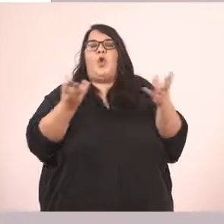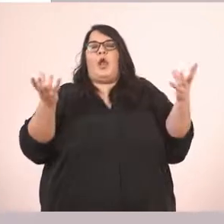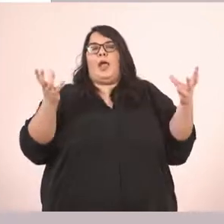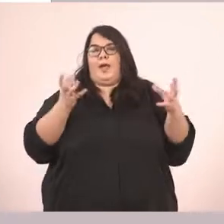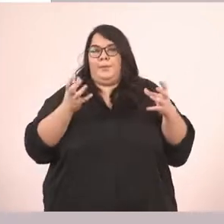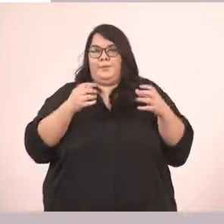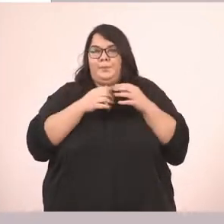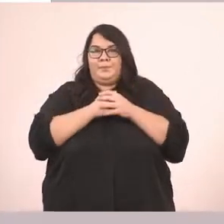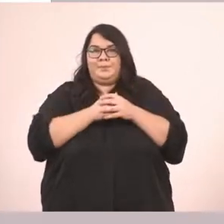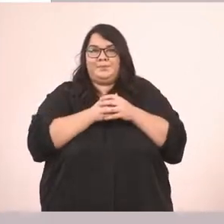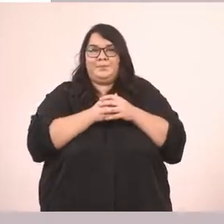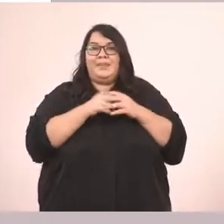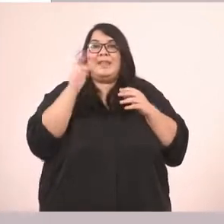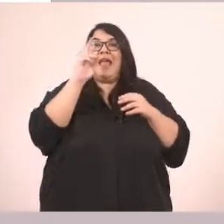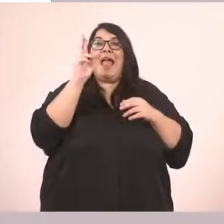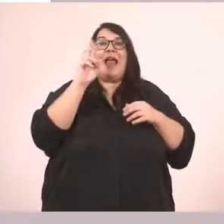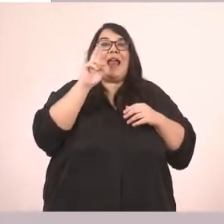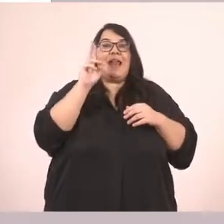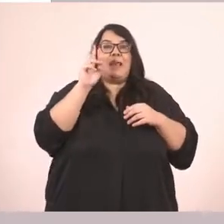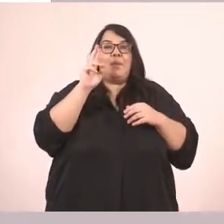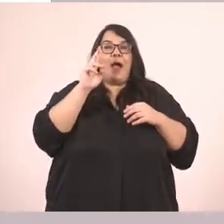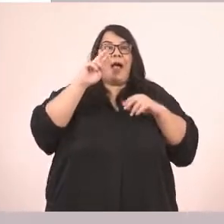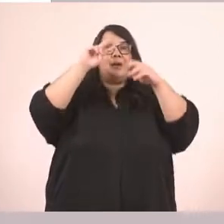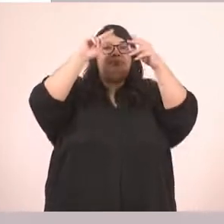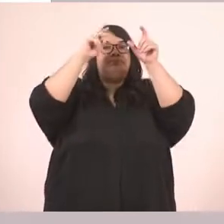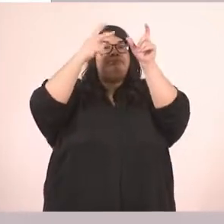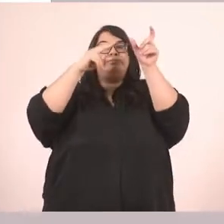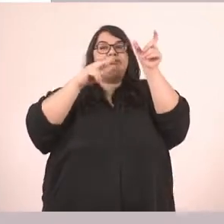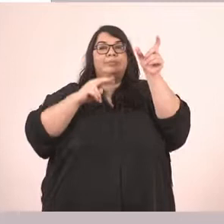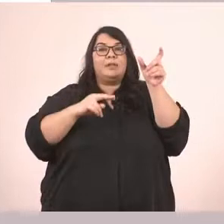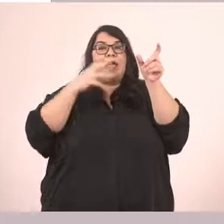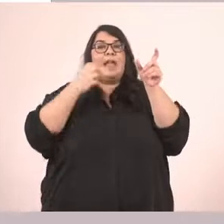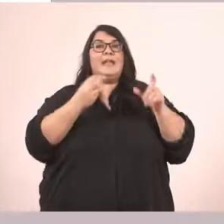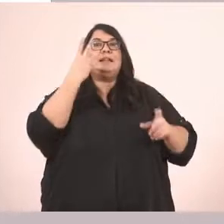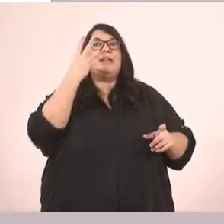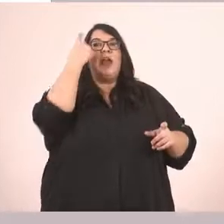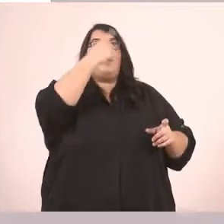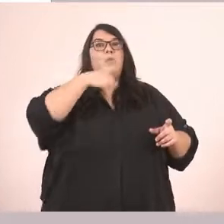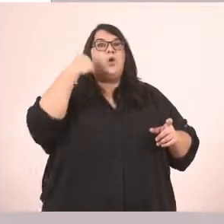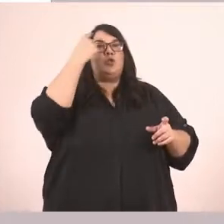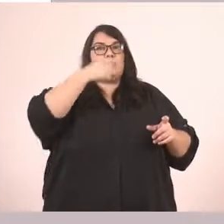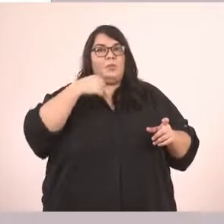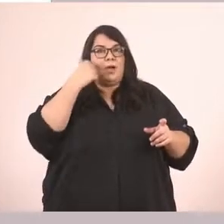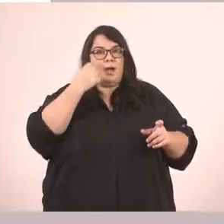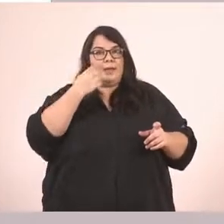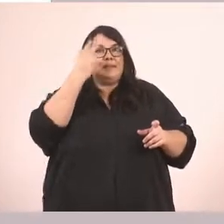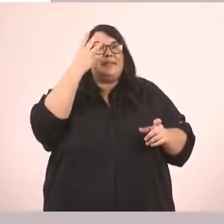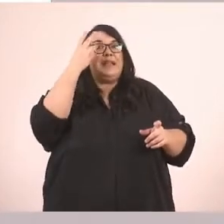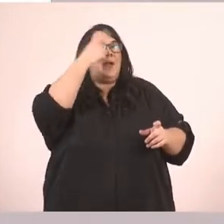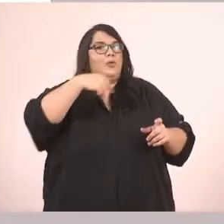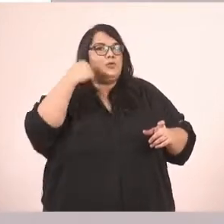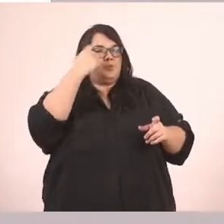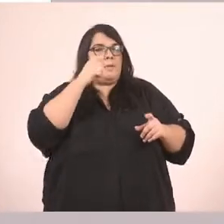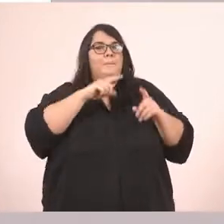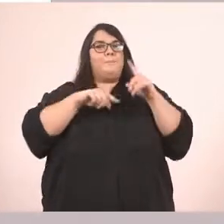Τα ρήματα επίσης, για να κληθούν, χρησιμοποιούν τα τρία πρόσωπα του λόγου. Έχουμε δηλαδή τρία πρόσωπα.